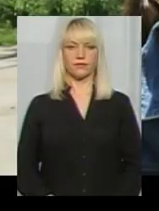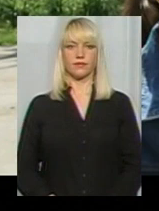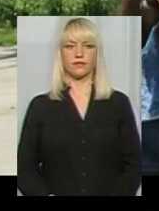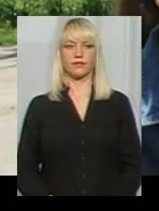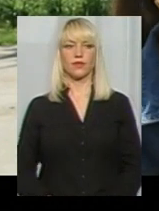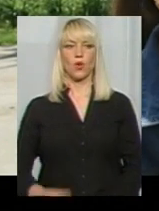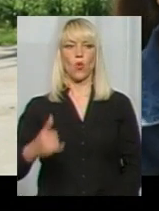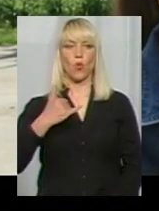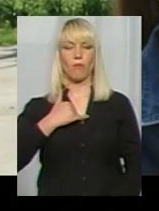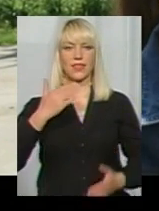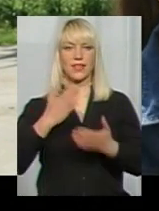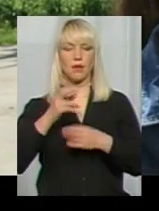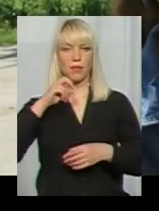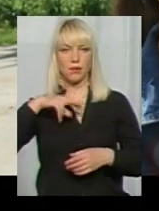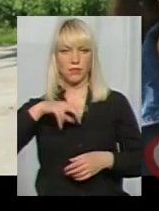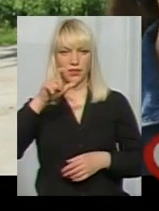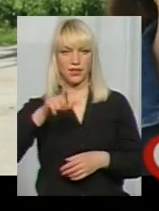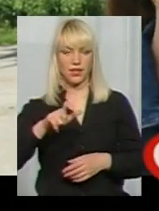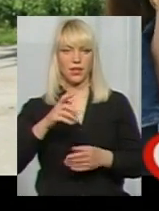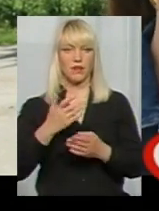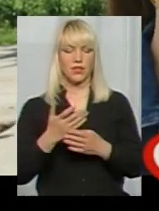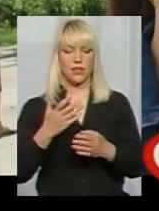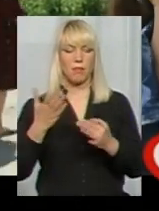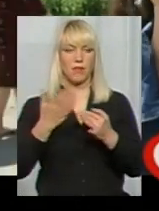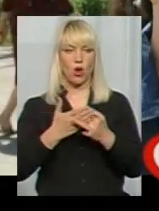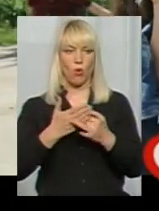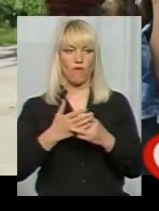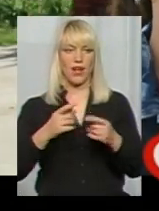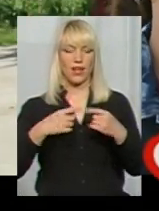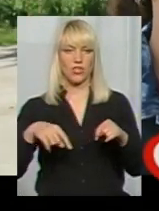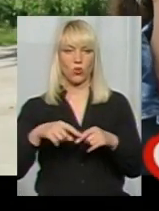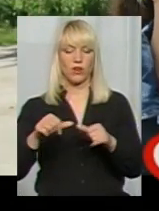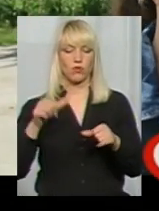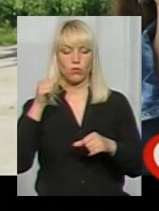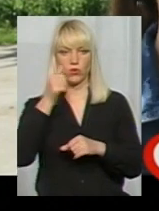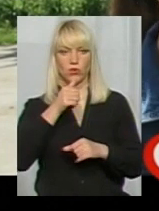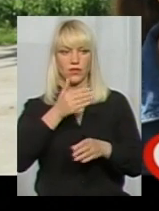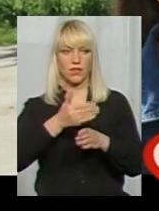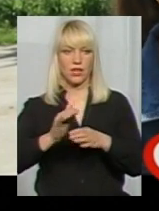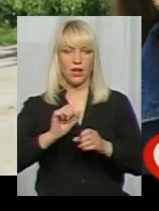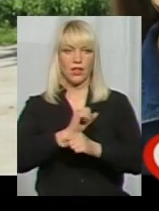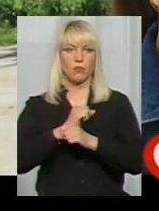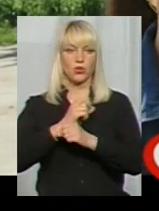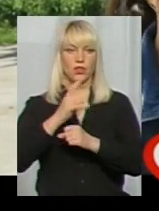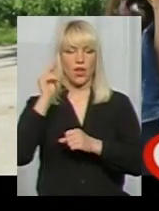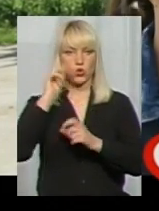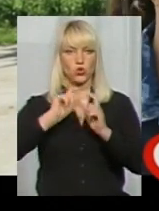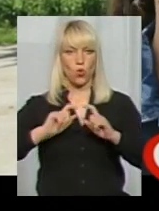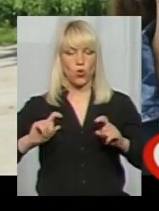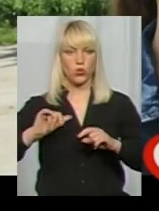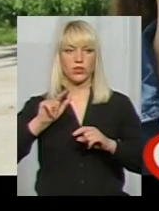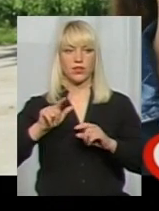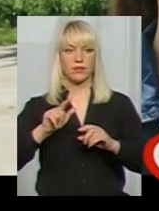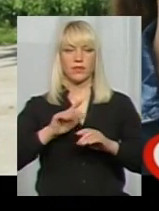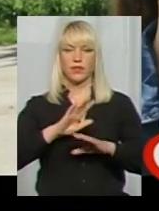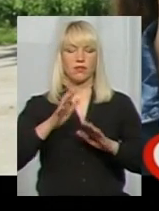В мене є племінник, він належить до пільгової категорії. В тому році виділяли потівки на школу, і їм не